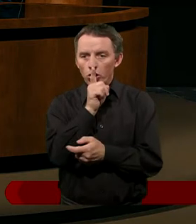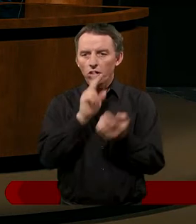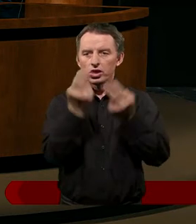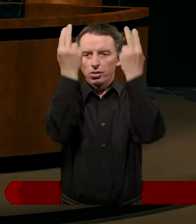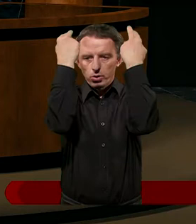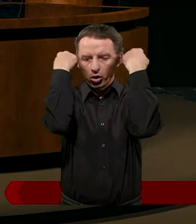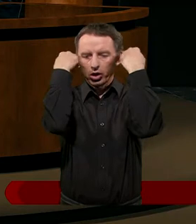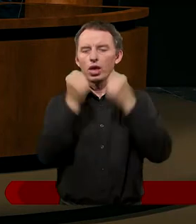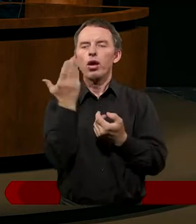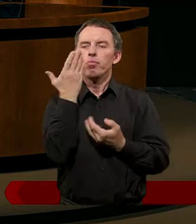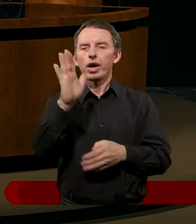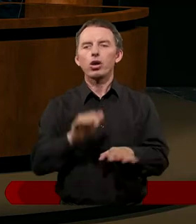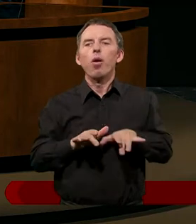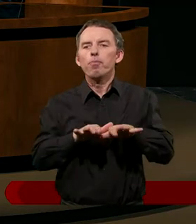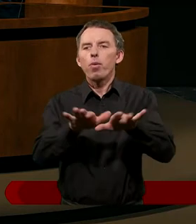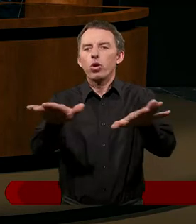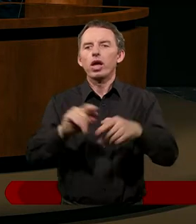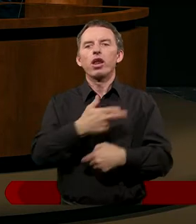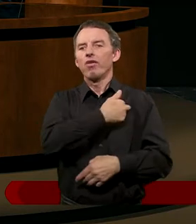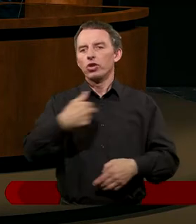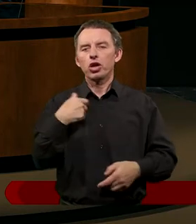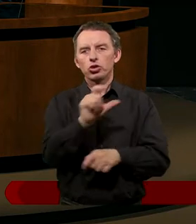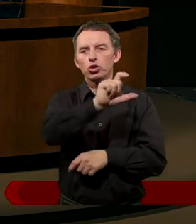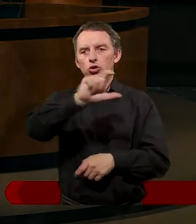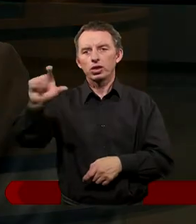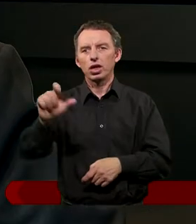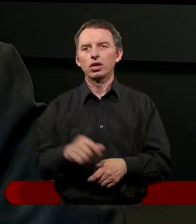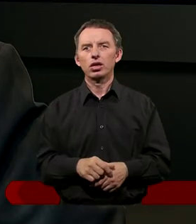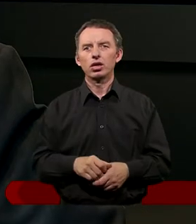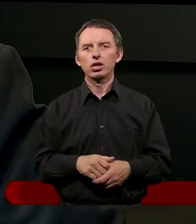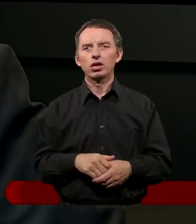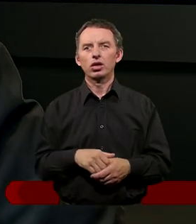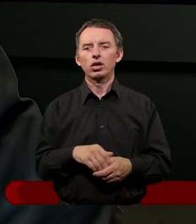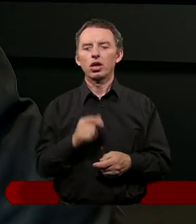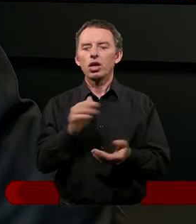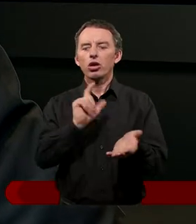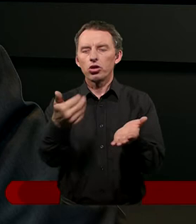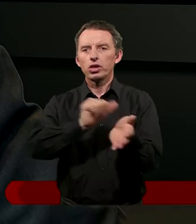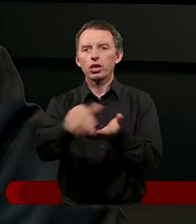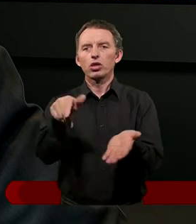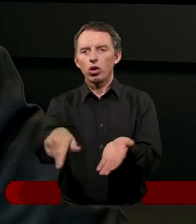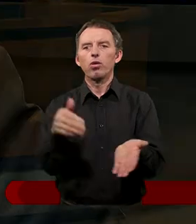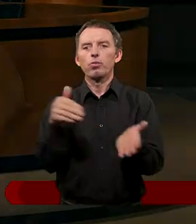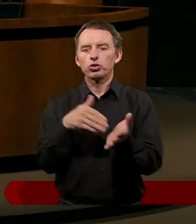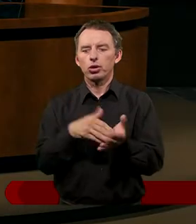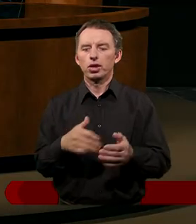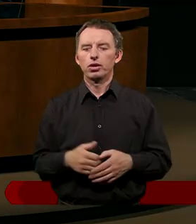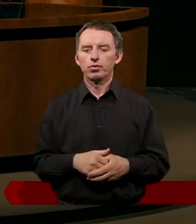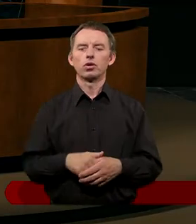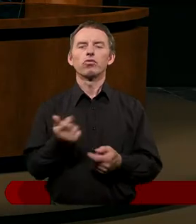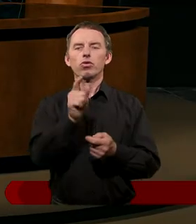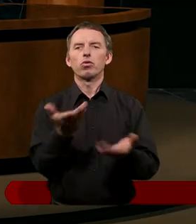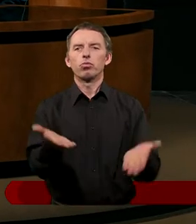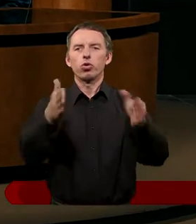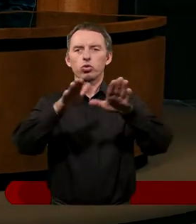Bardzo niepopularne w naszym czasie. Dlaczego cichość jest potrzebna? Żeby odziedziczyć